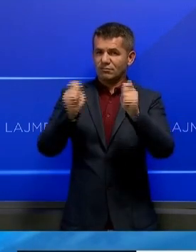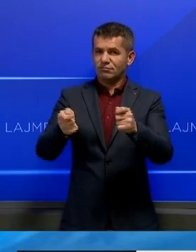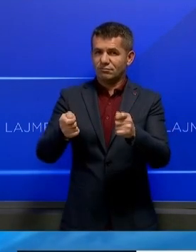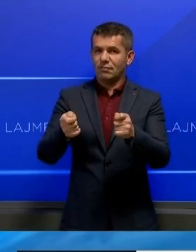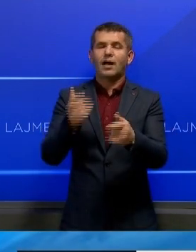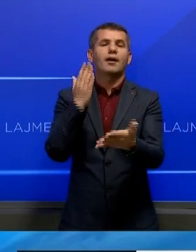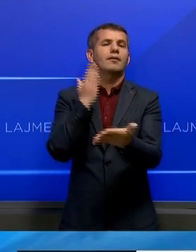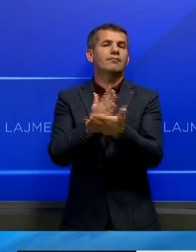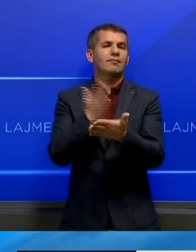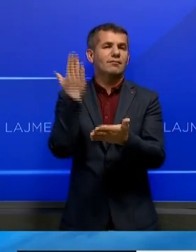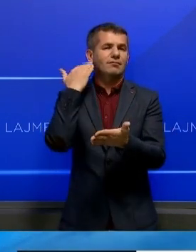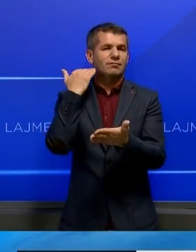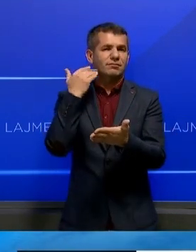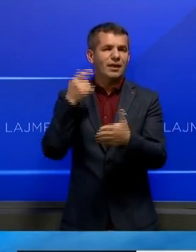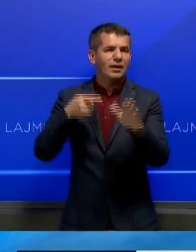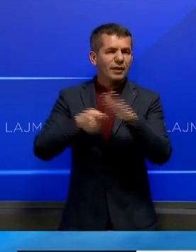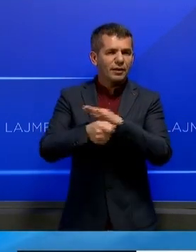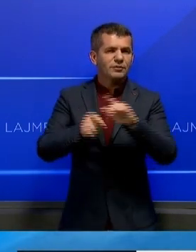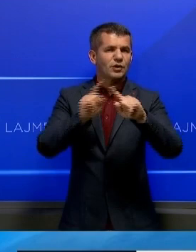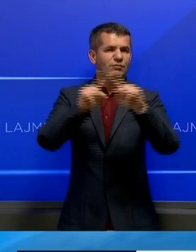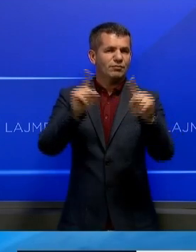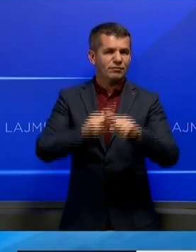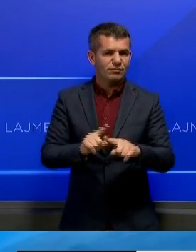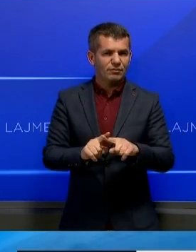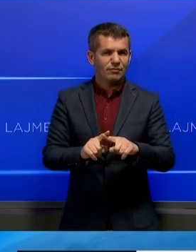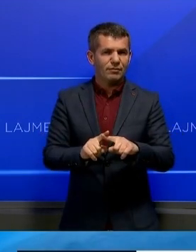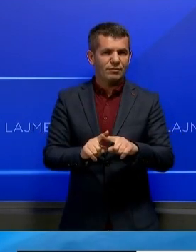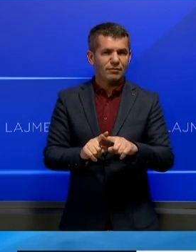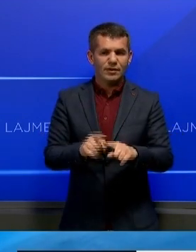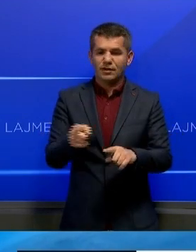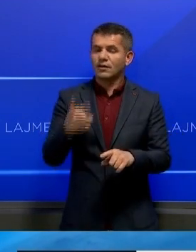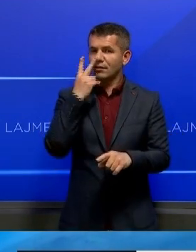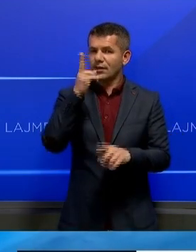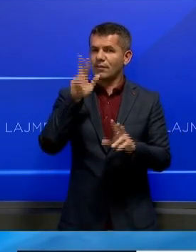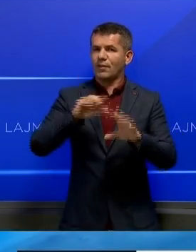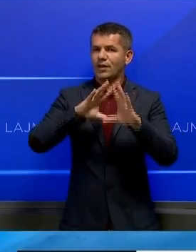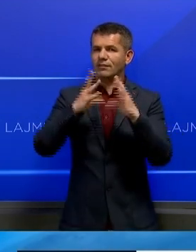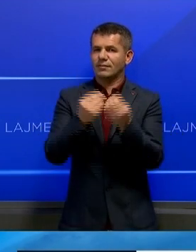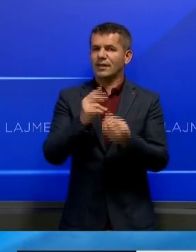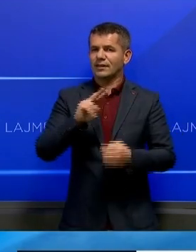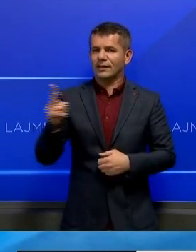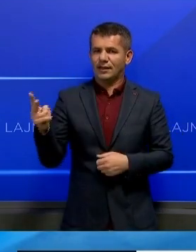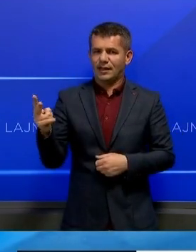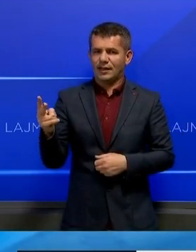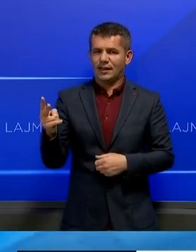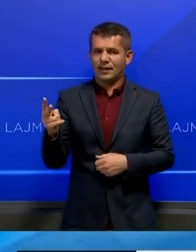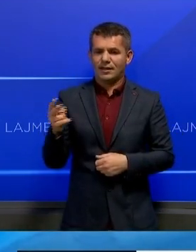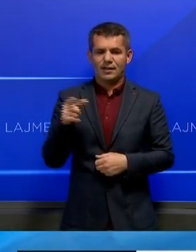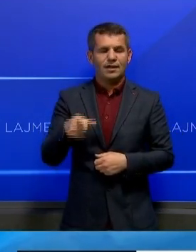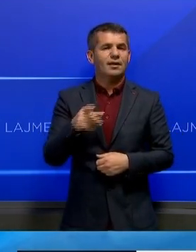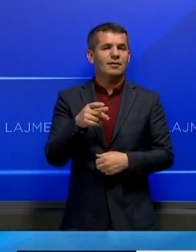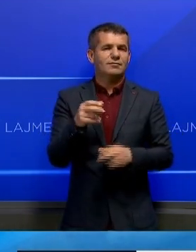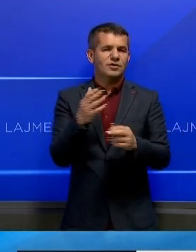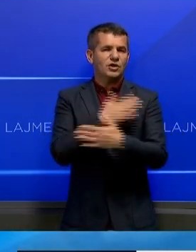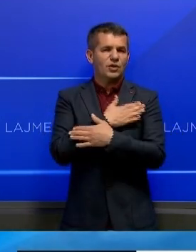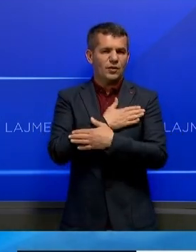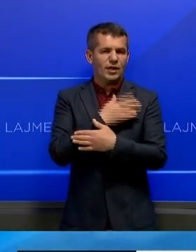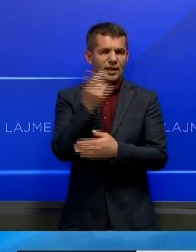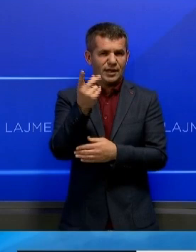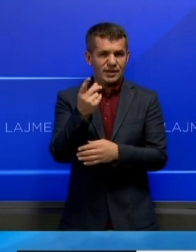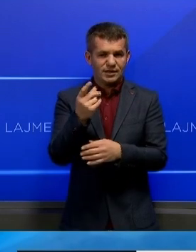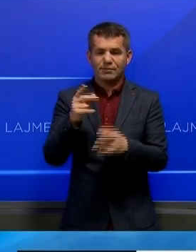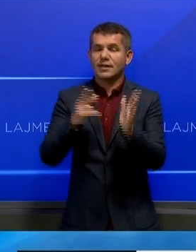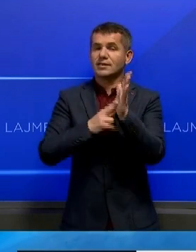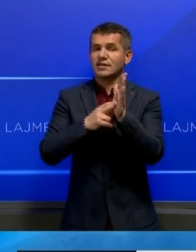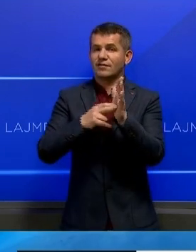Aliut për keshpëdorim të pozitës apo autoritetis dyrtar, Akuzone dhe Ardiano Luri, Zeynula Regepi, Nazife Krasnici,